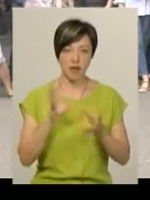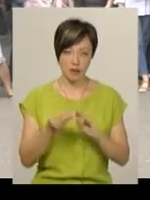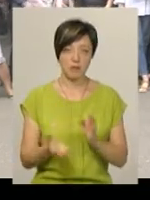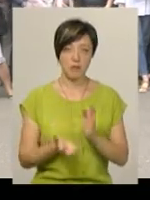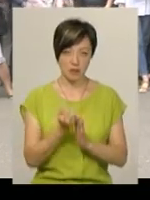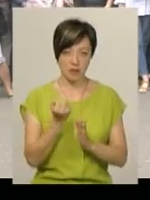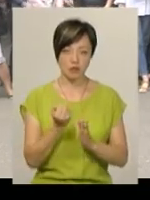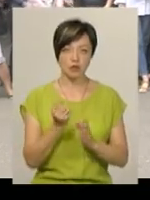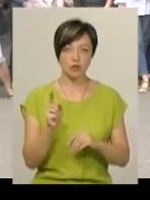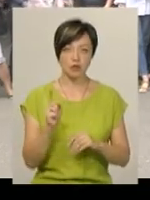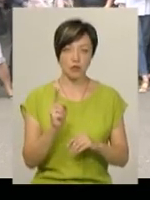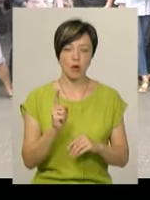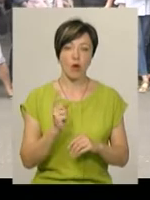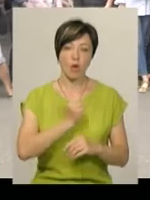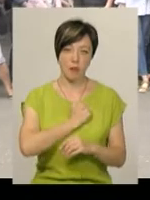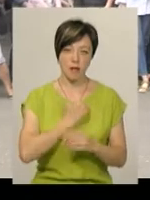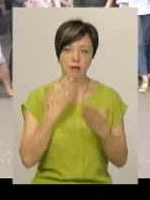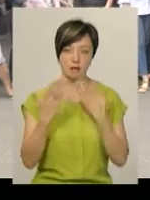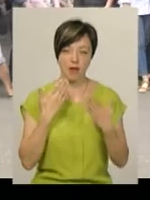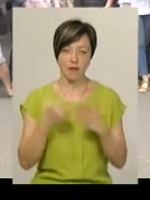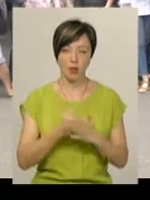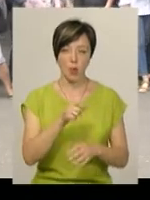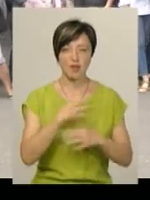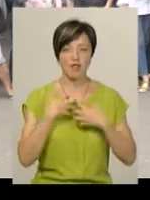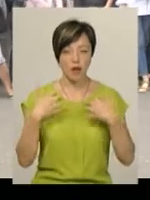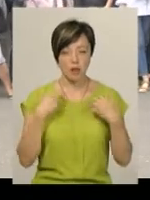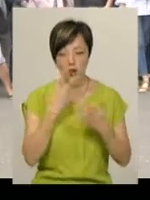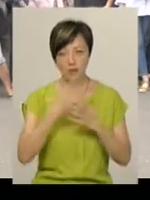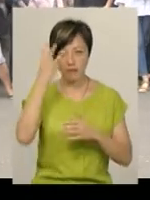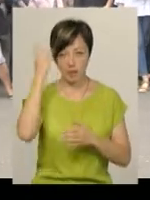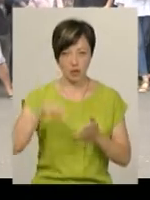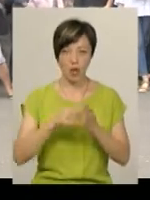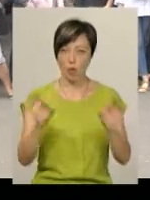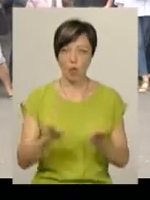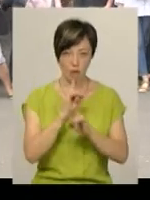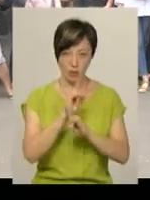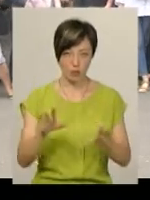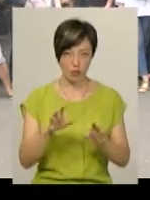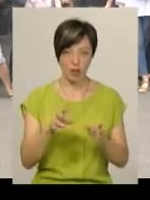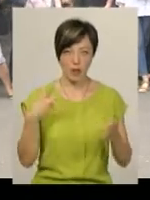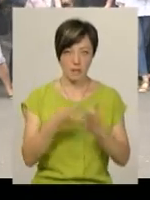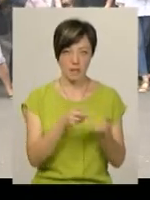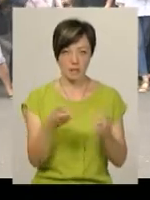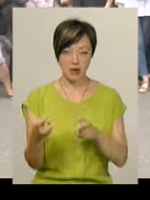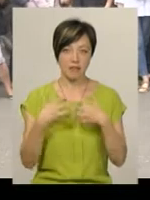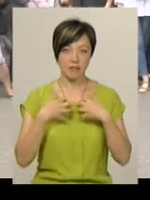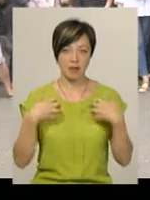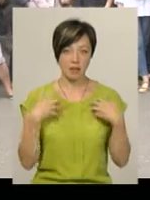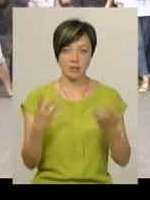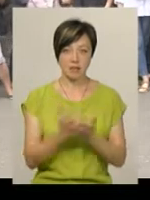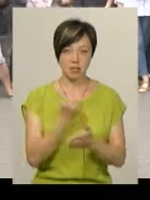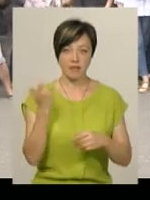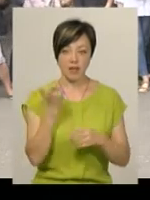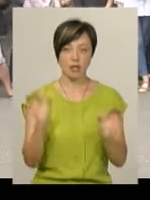підтримує гуманне ставлення до тварин, але показати, що в Хмельницькому ніколи не будуть присипляти тварин, які не знайшли